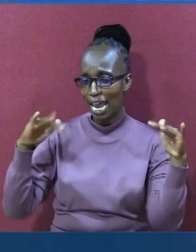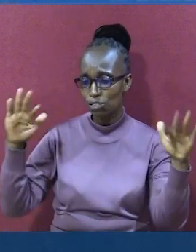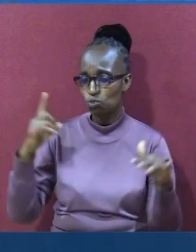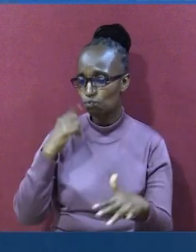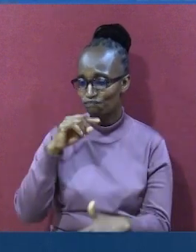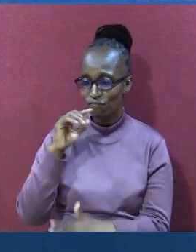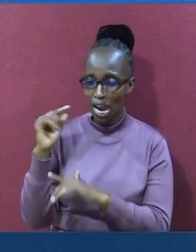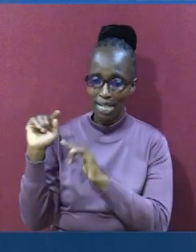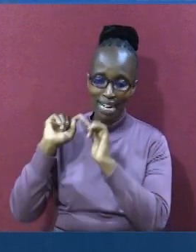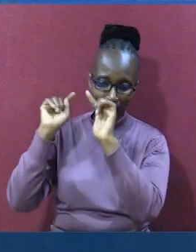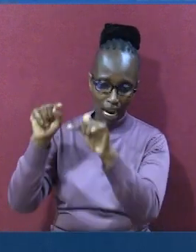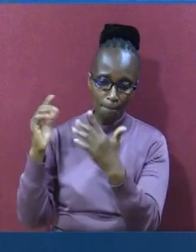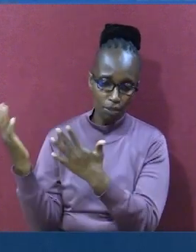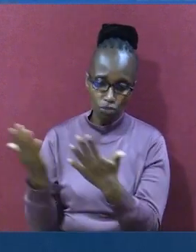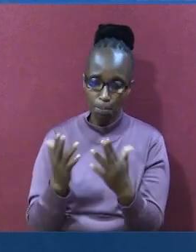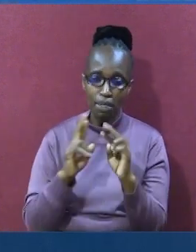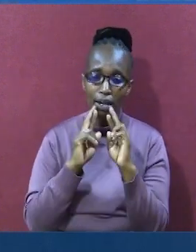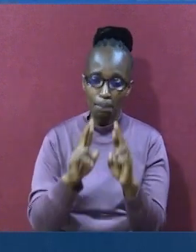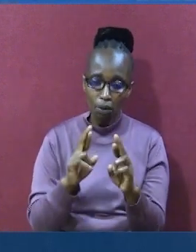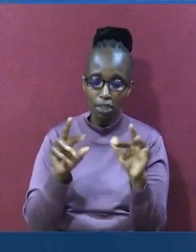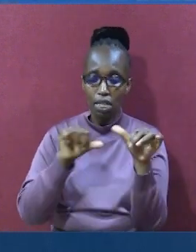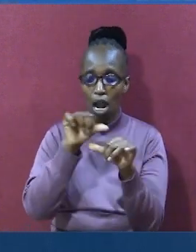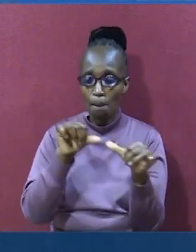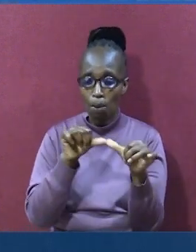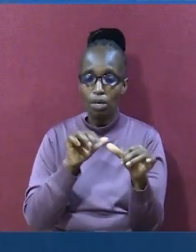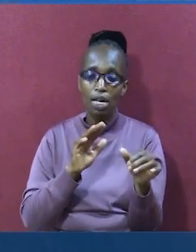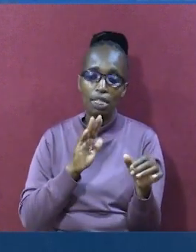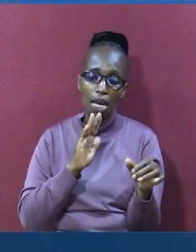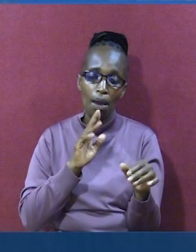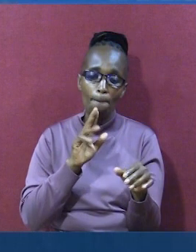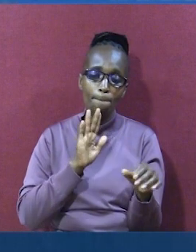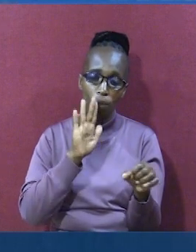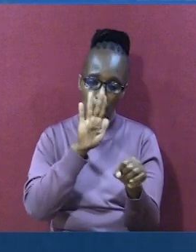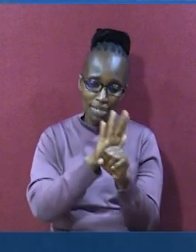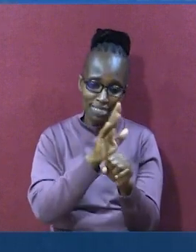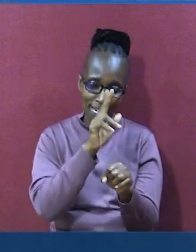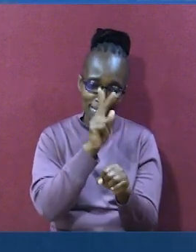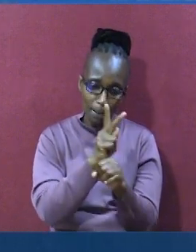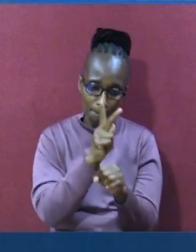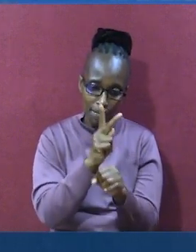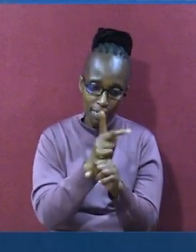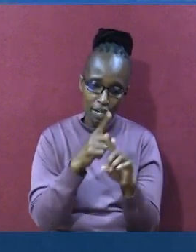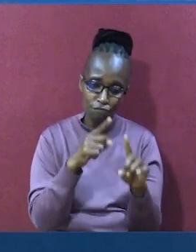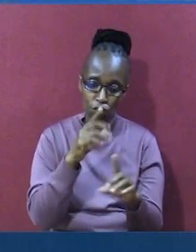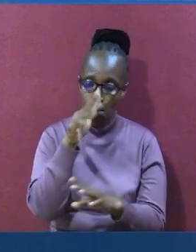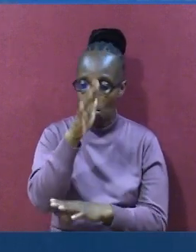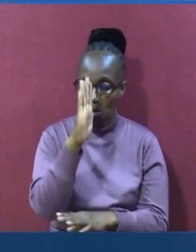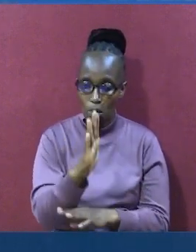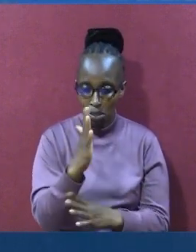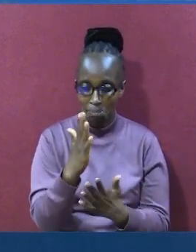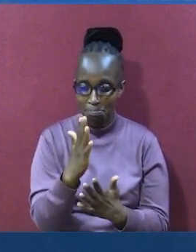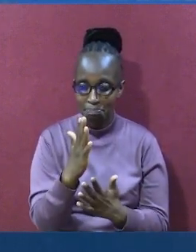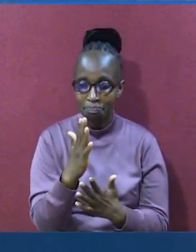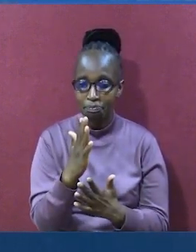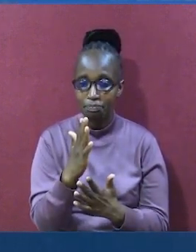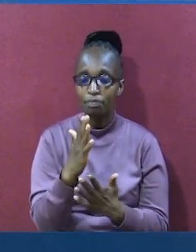Ambayo alikuwa mekuja kuleta na ata ujumbe. Watimizo ahadi. Kutumiza ahadi ya kemungu ambayo alikuwa mesema